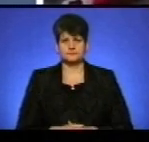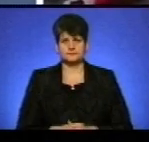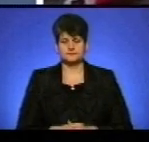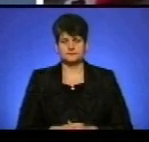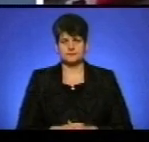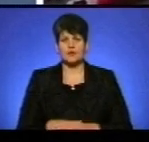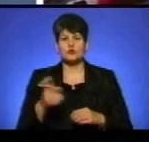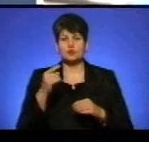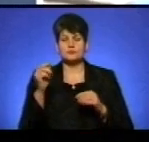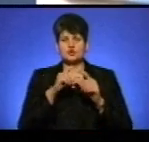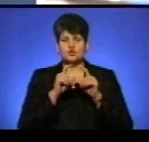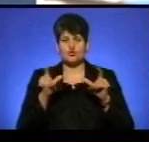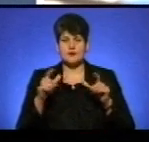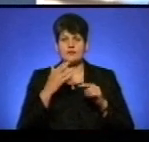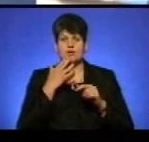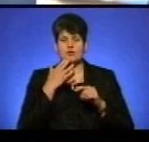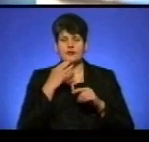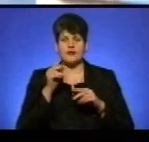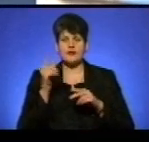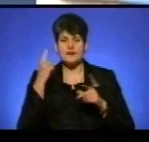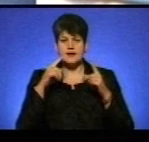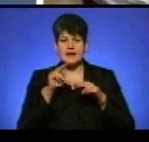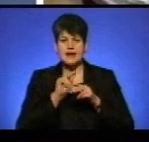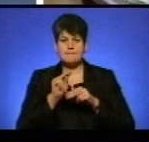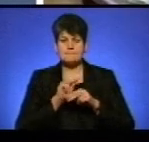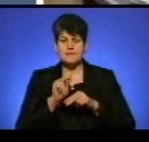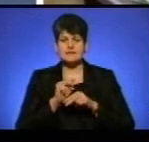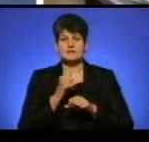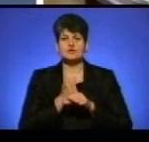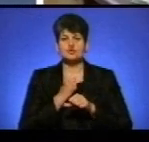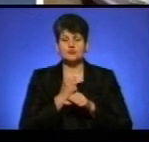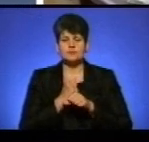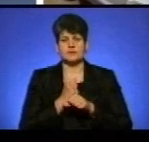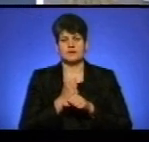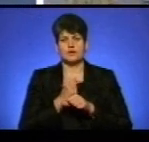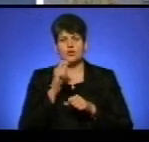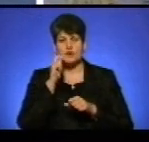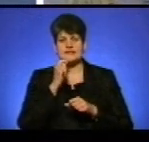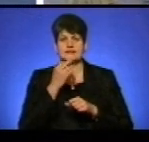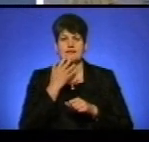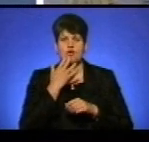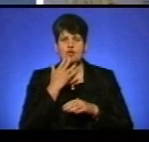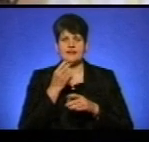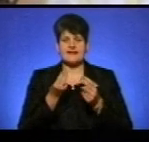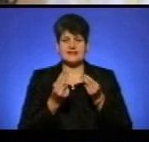У Тернопільській школі народних ремесел відкрили виставку «Українська народна іграшка руками дитини».